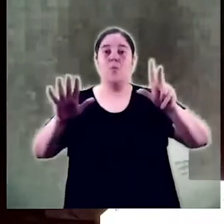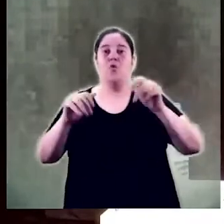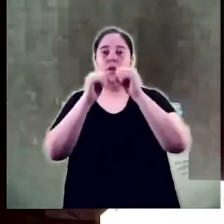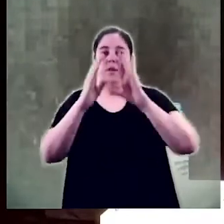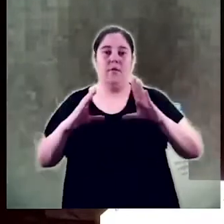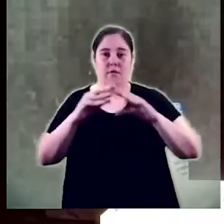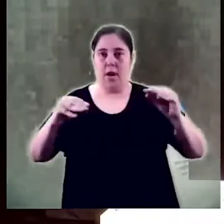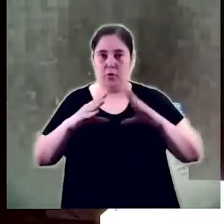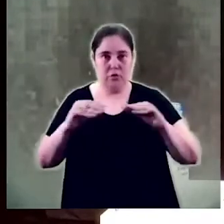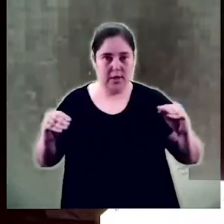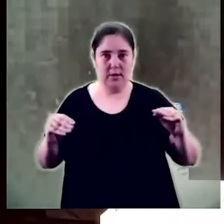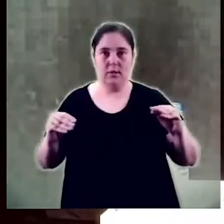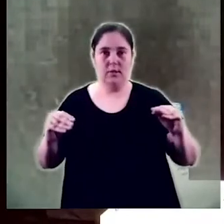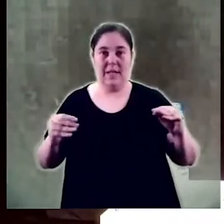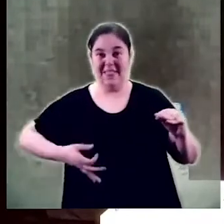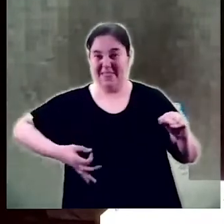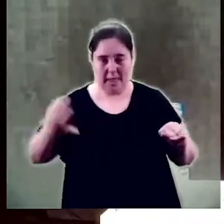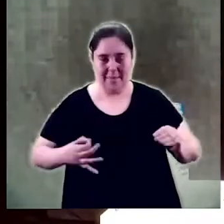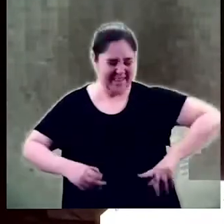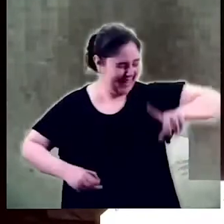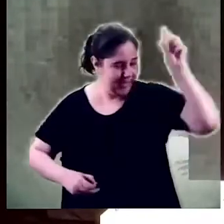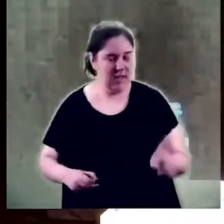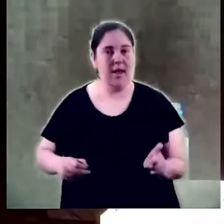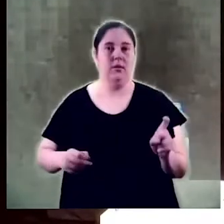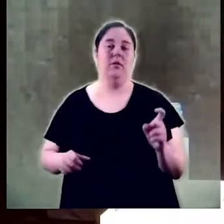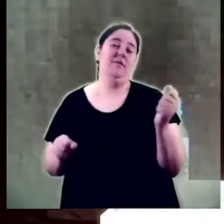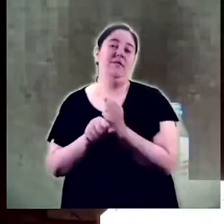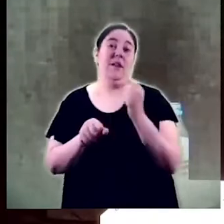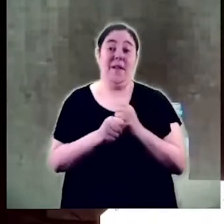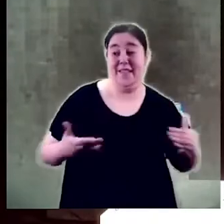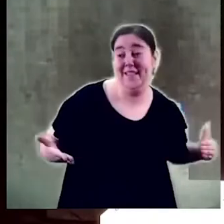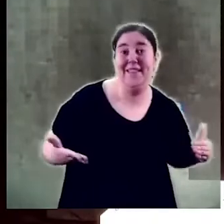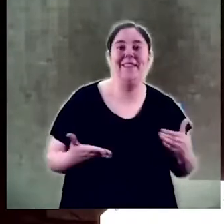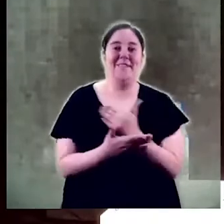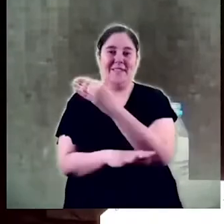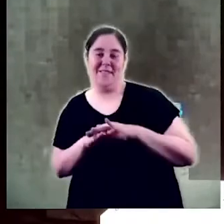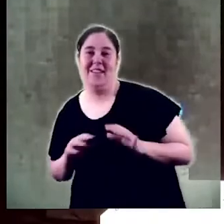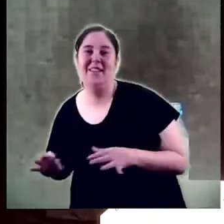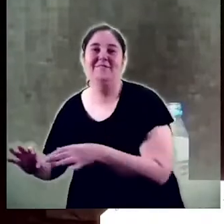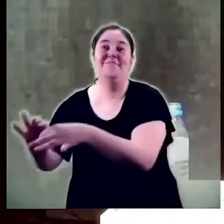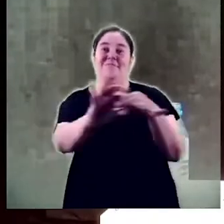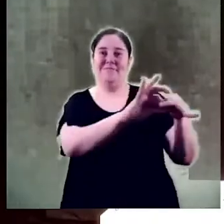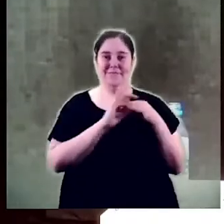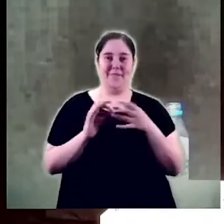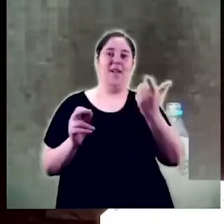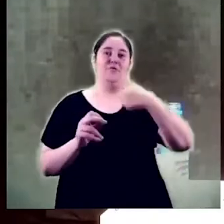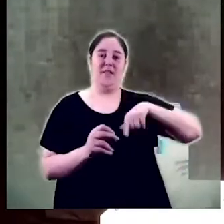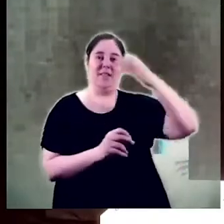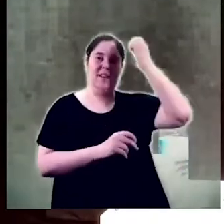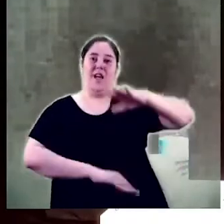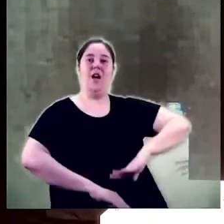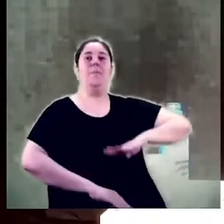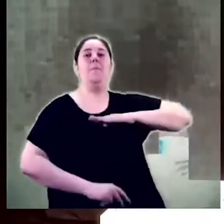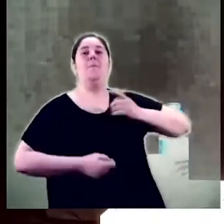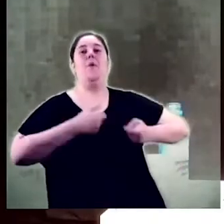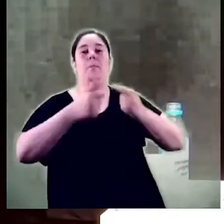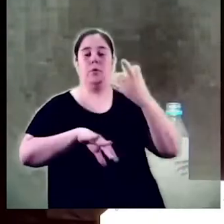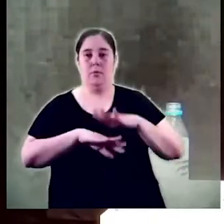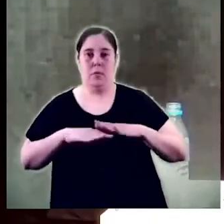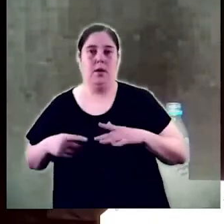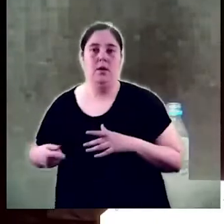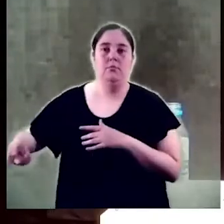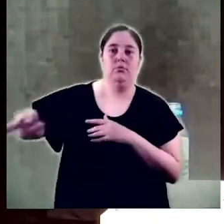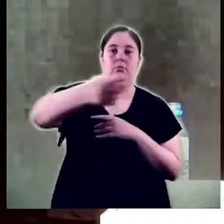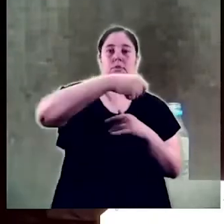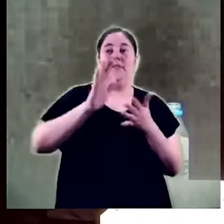convida sí o sí o sí a treballar des de la transversalitat i n'estem aprenent sobreposant-nos a la dinàmica